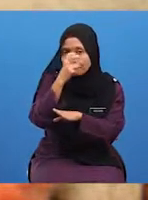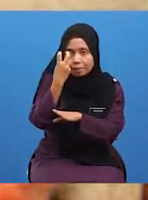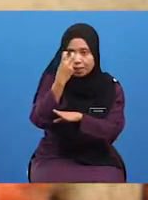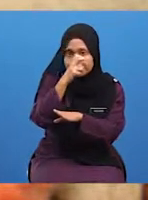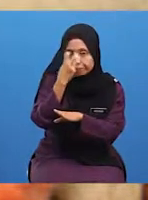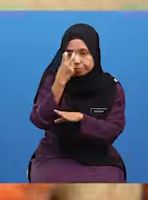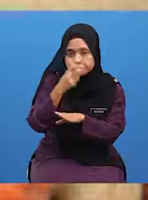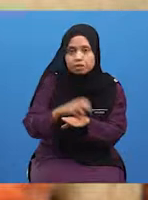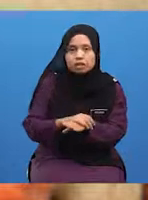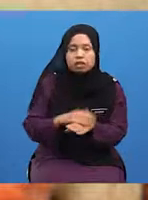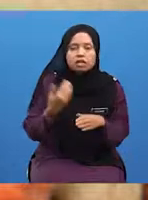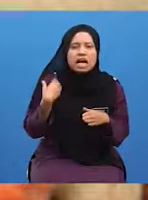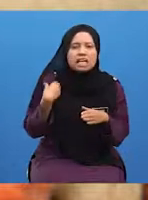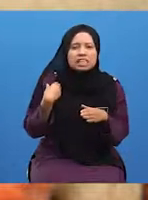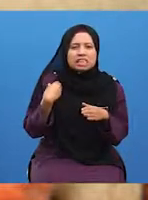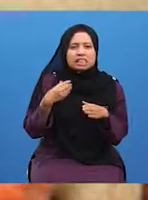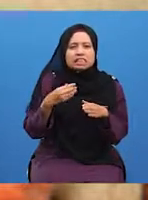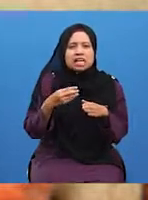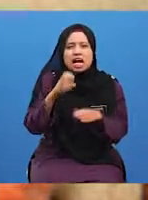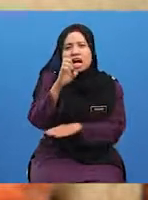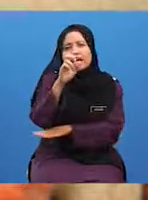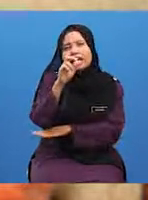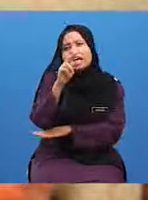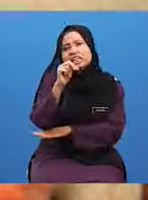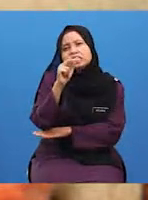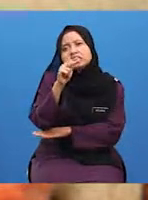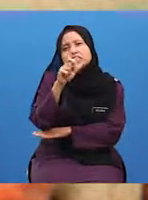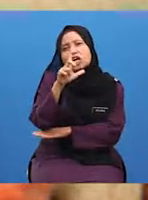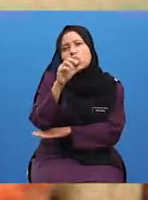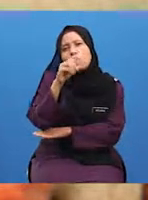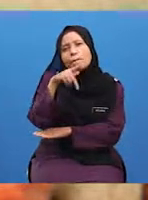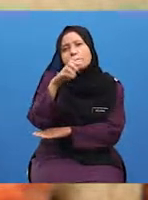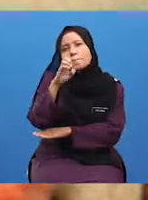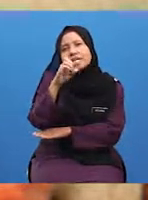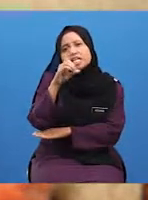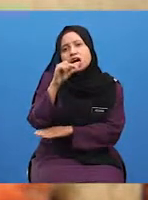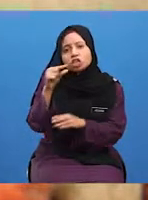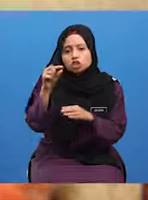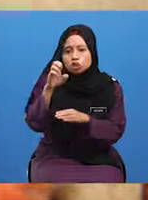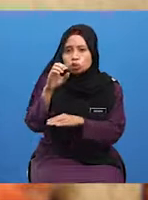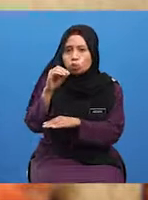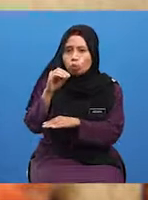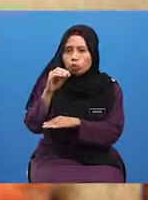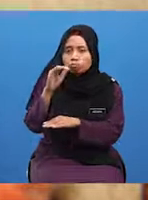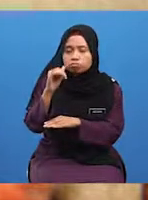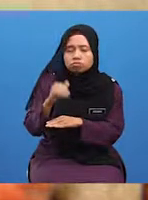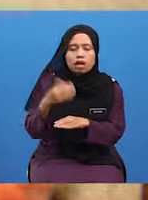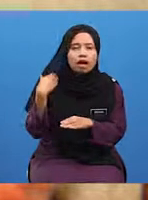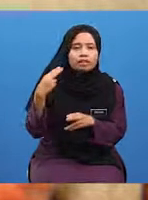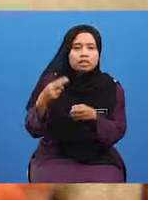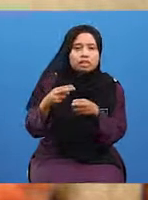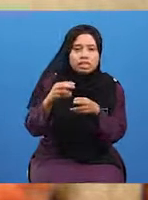Ensklopedia Geografi yang terawal yang menggabungkan disiplin ilmu